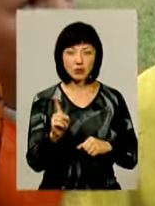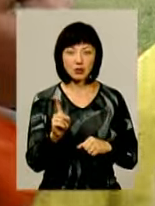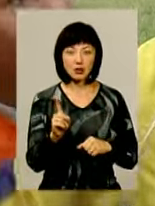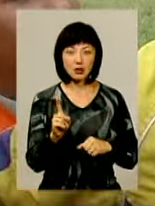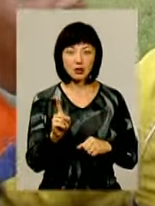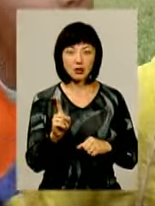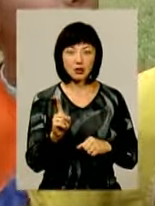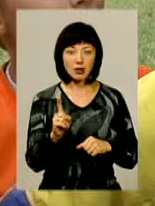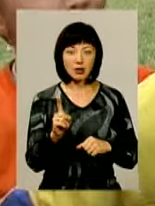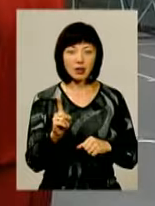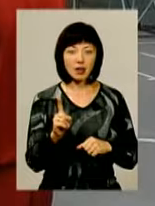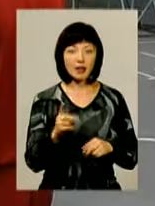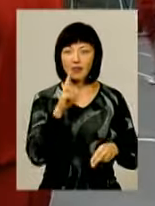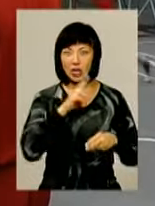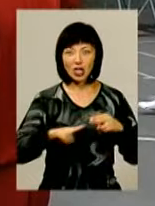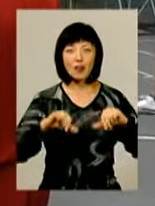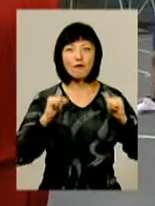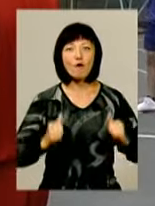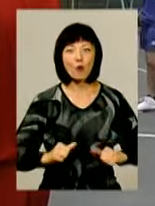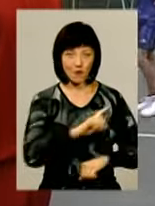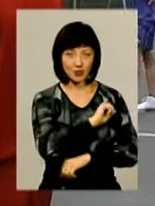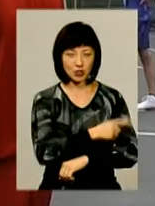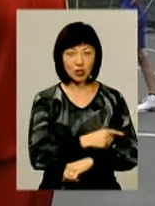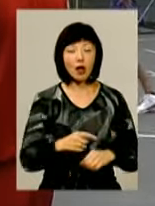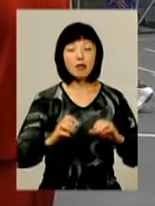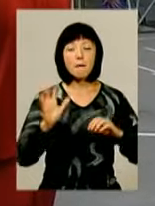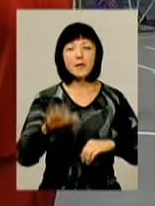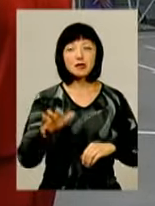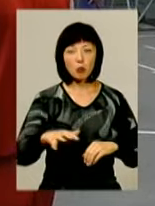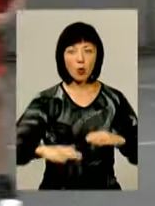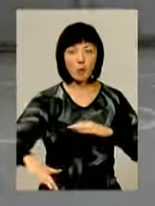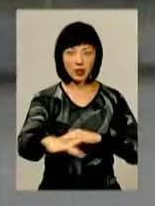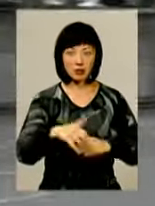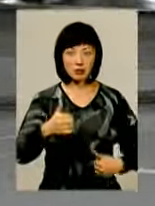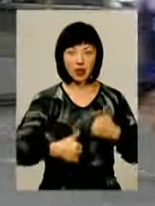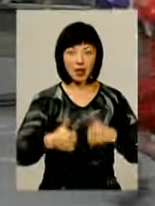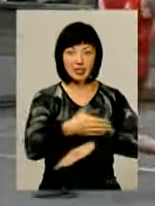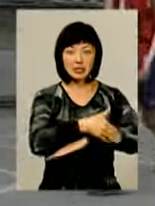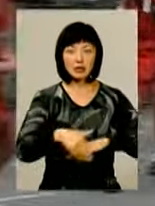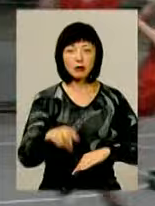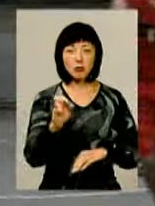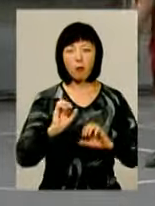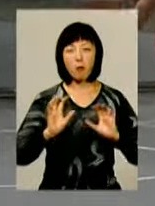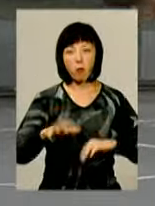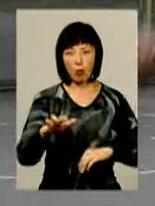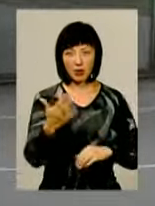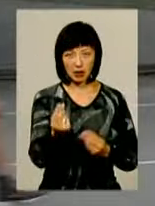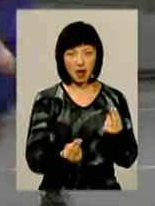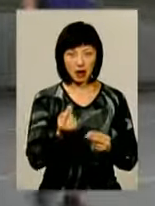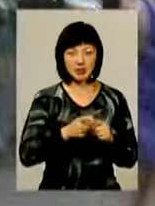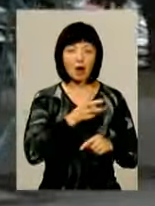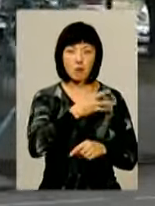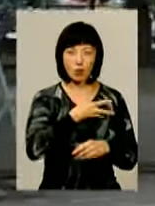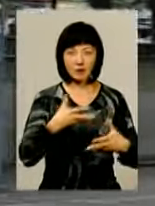Щоб не терятий фізичну форму. А тим часом на баскетбольному майданчику проходять змагання зі стрітболу. Спортсмени кажуть, що їхня гра – це